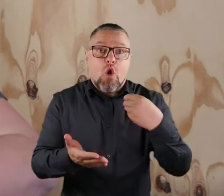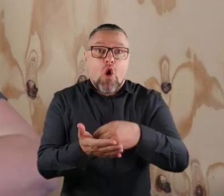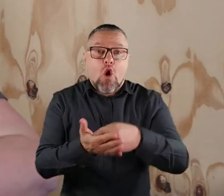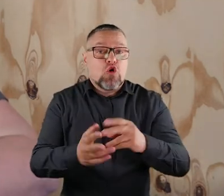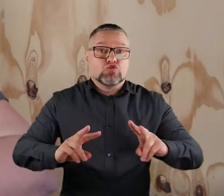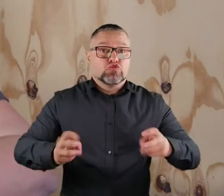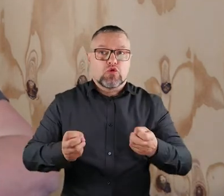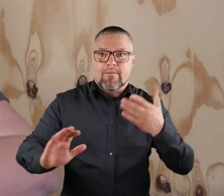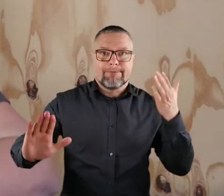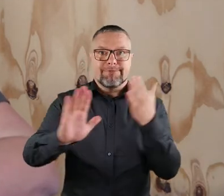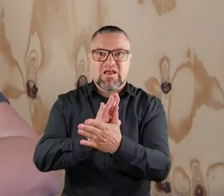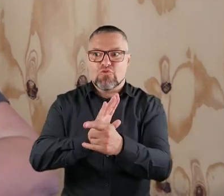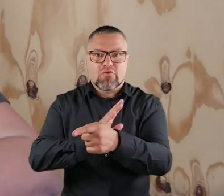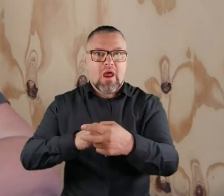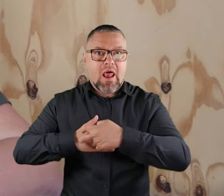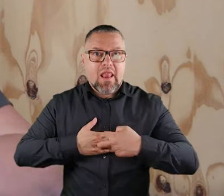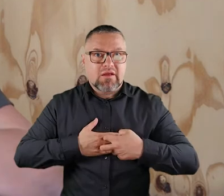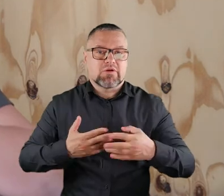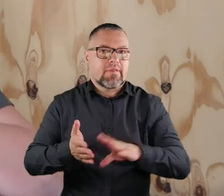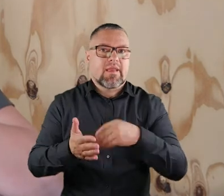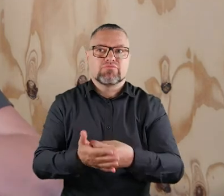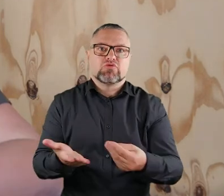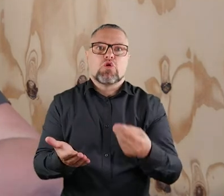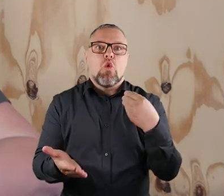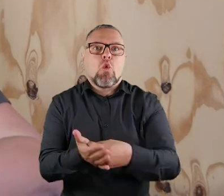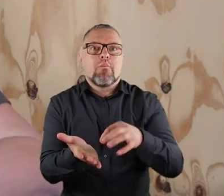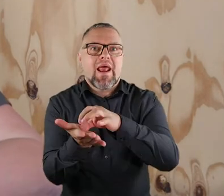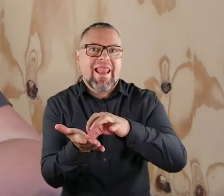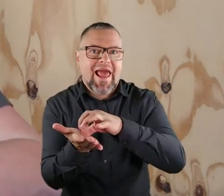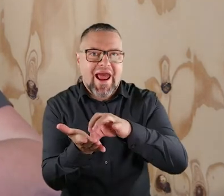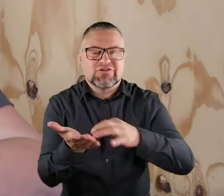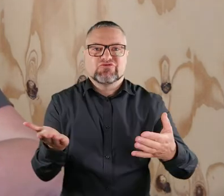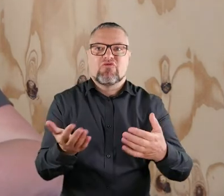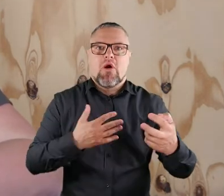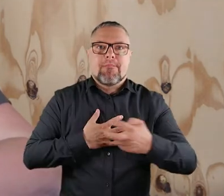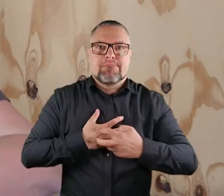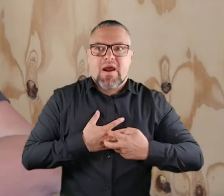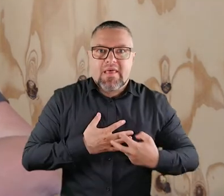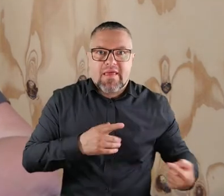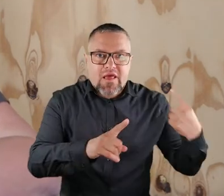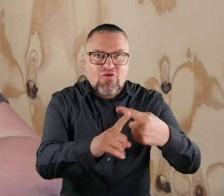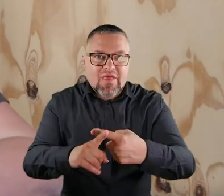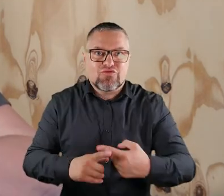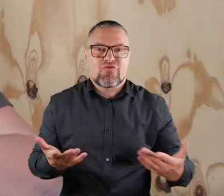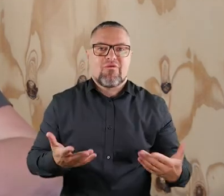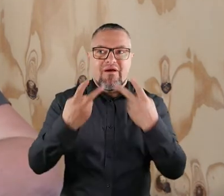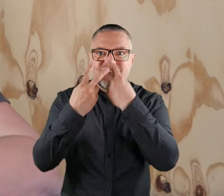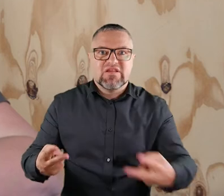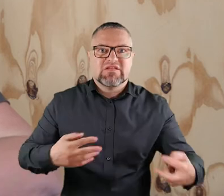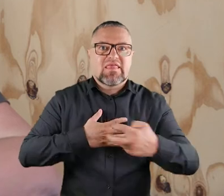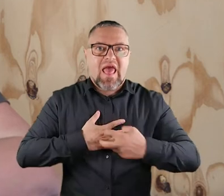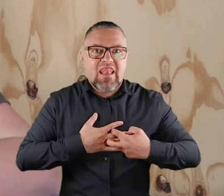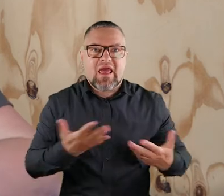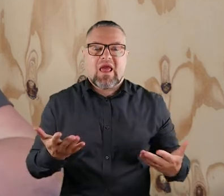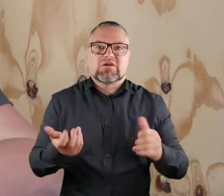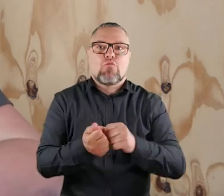to być koszty, które wynikają bezpośrednio z leczenia, takie jak zakup leków, badania dodatkowe, bądź wizyty